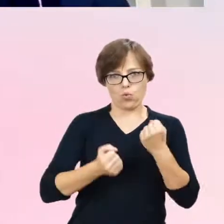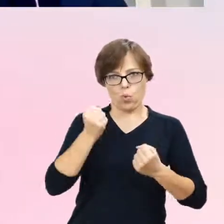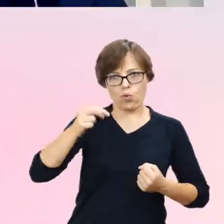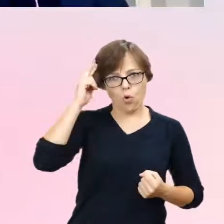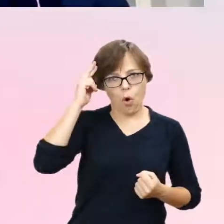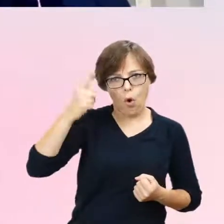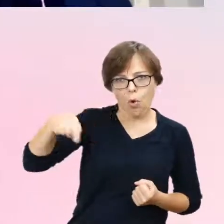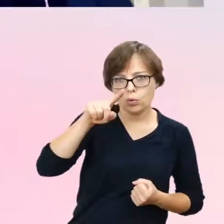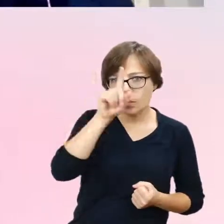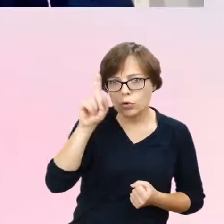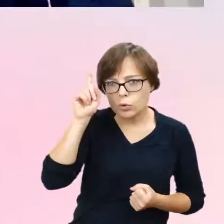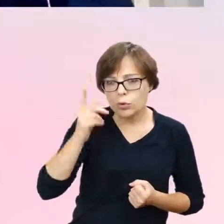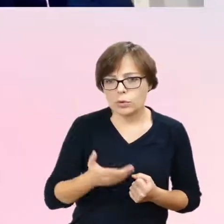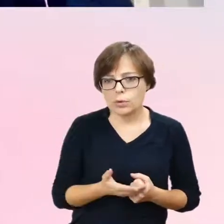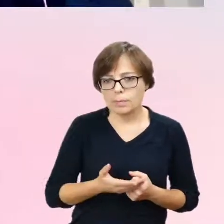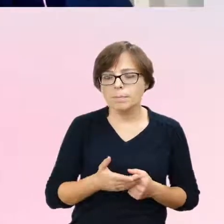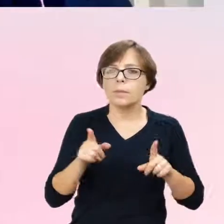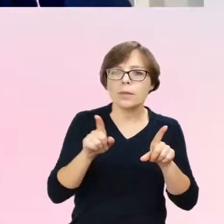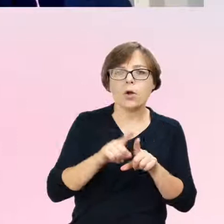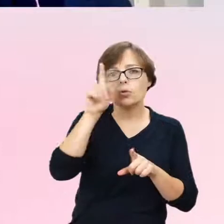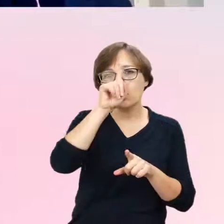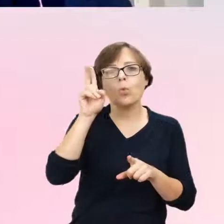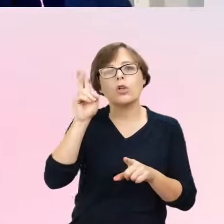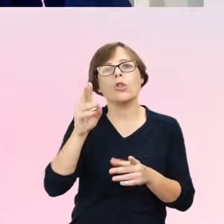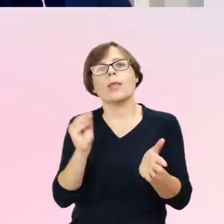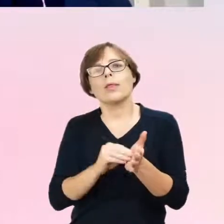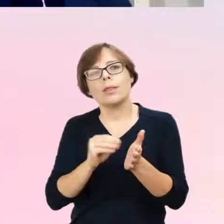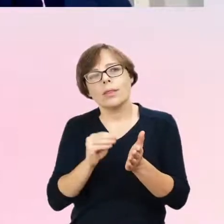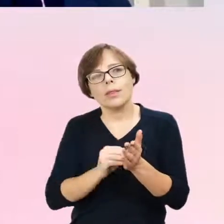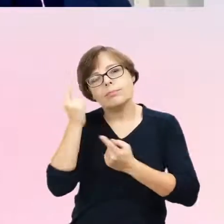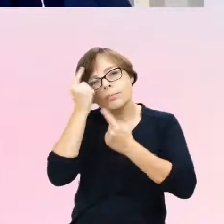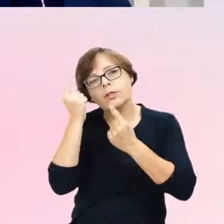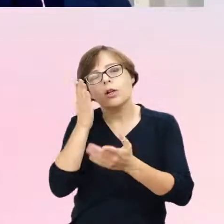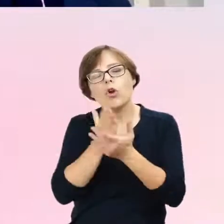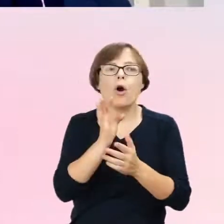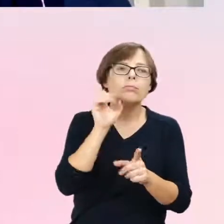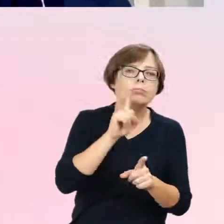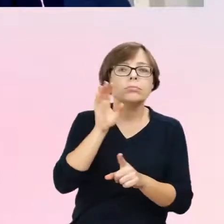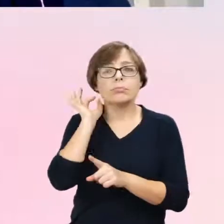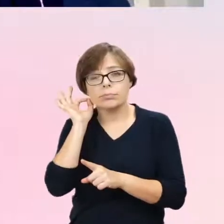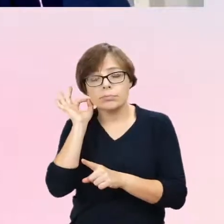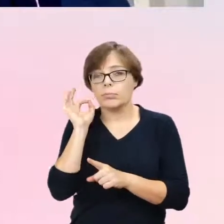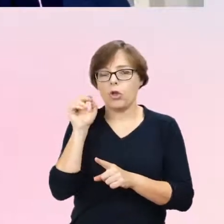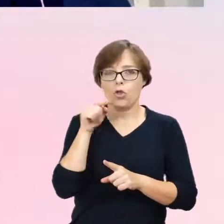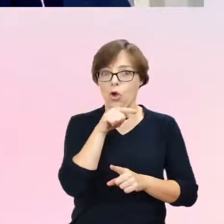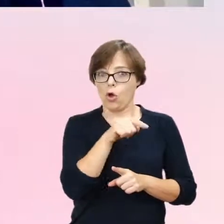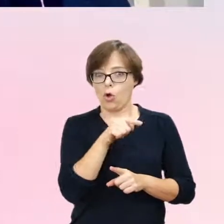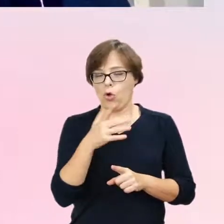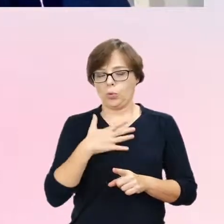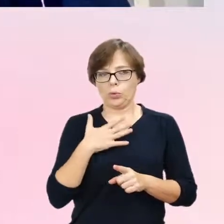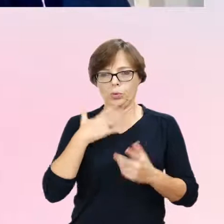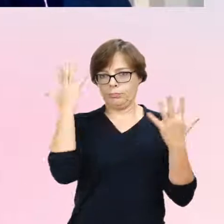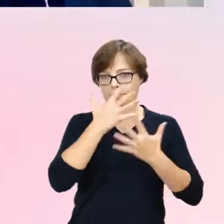zagrażającym dla osób, które pracują w paradygmacie dualistycznym rozumienia płci i tak na przykład dla